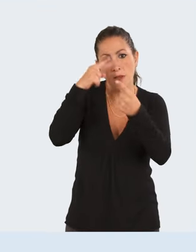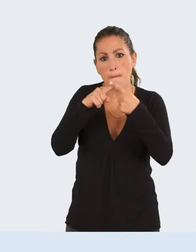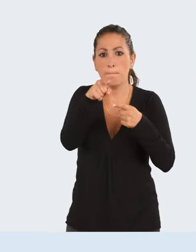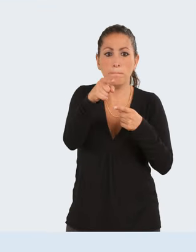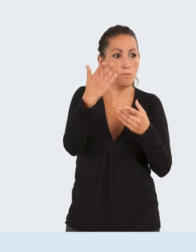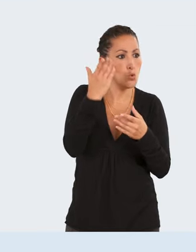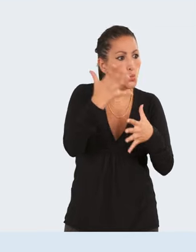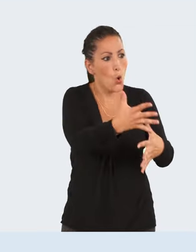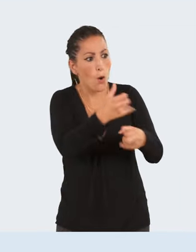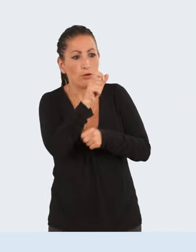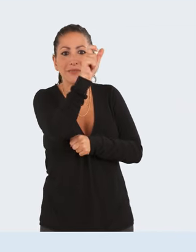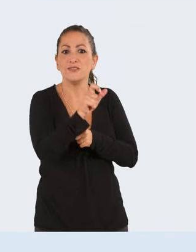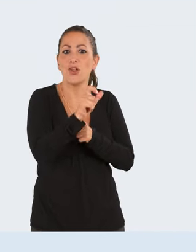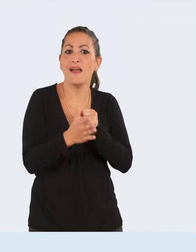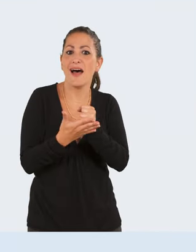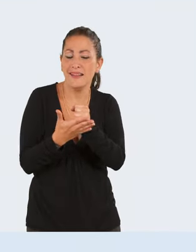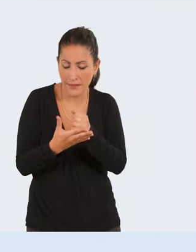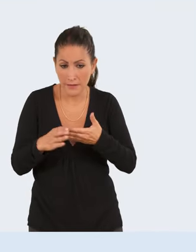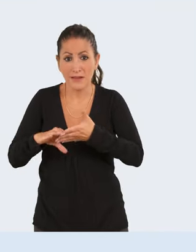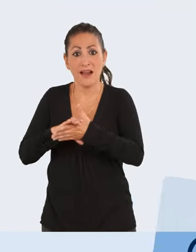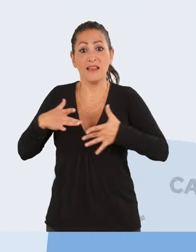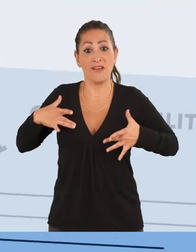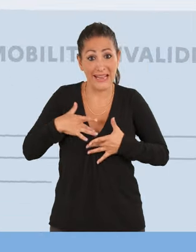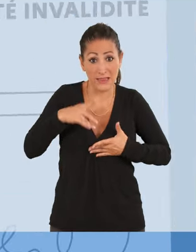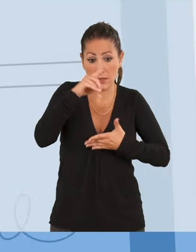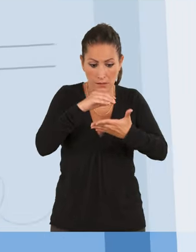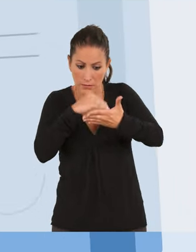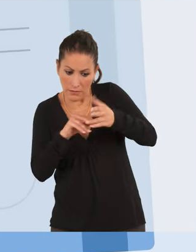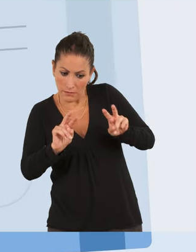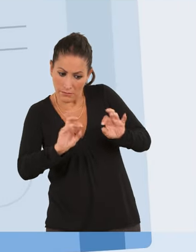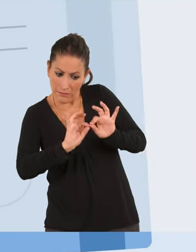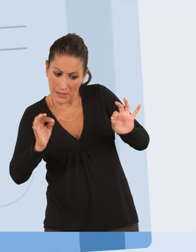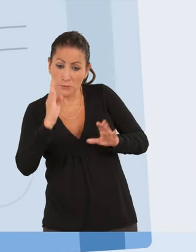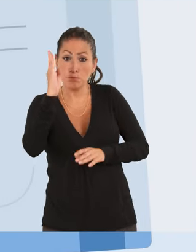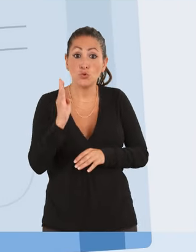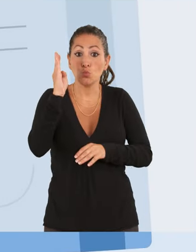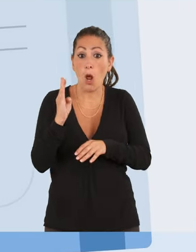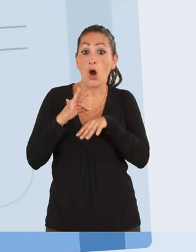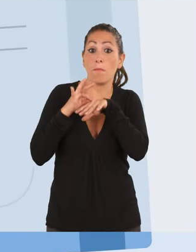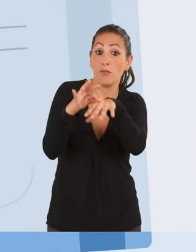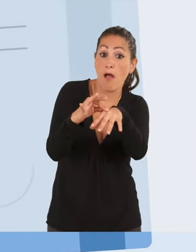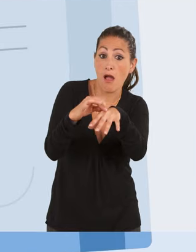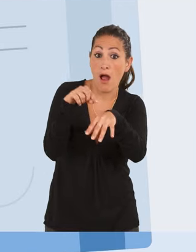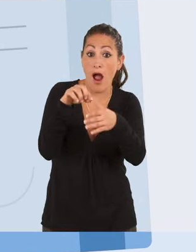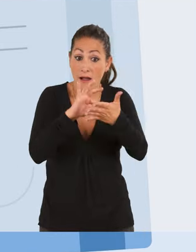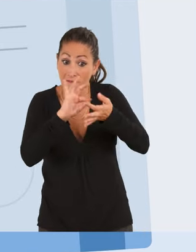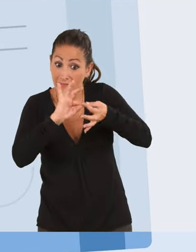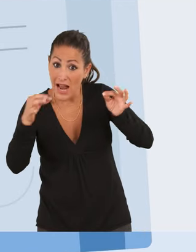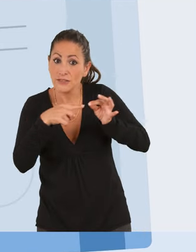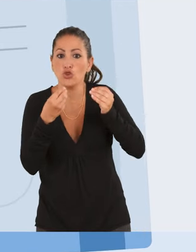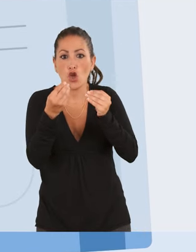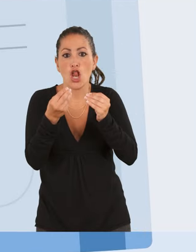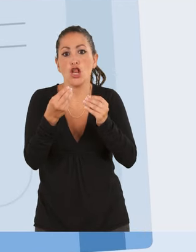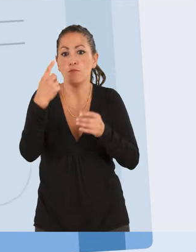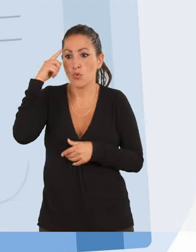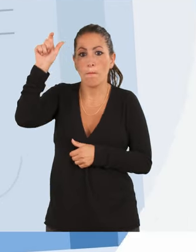financement lié aux pensions d'invalidité pour employer une aide humaine, la carte invalidité aura la mention « besoin d'accompagnement ». Cette